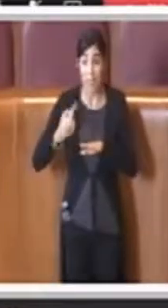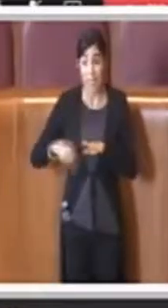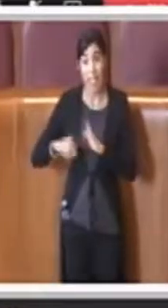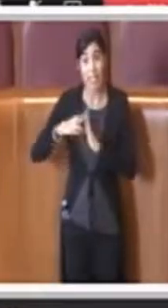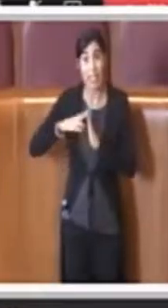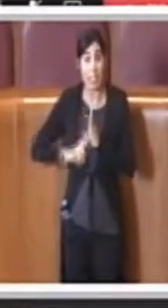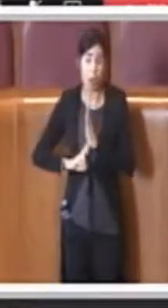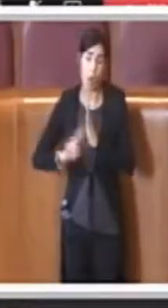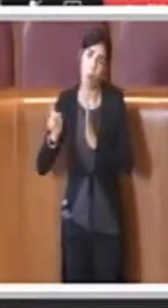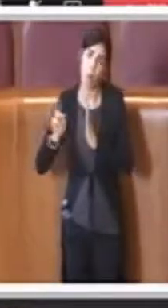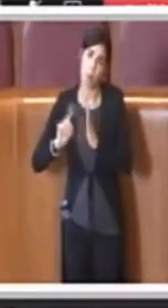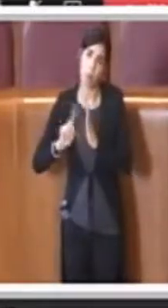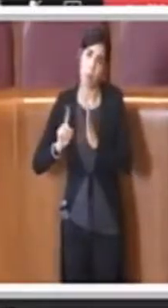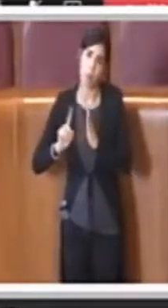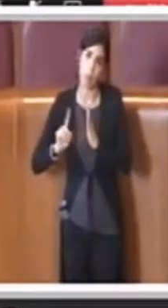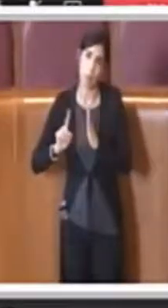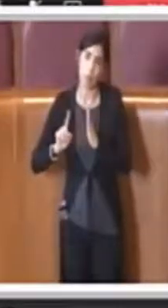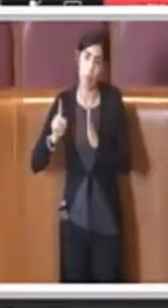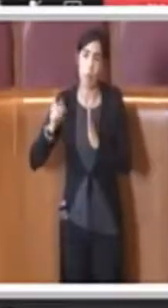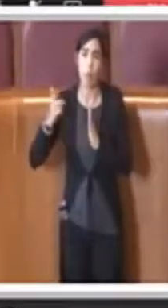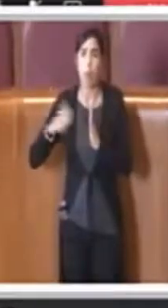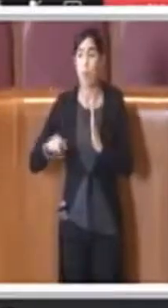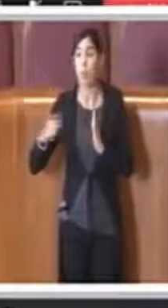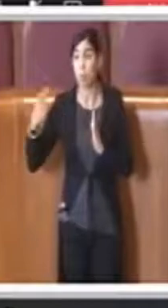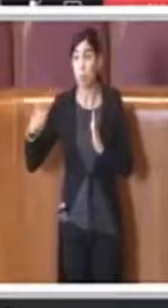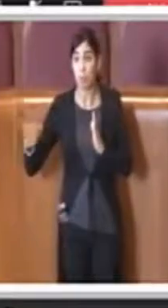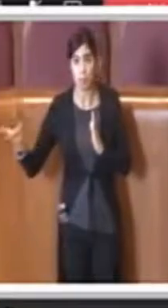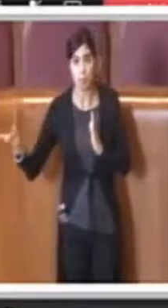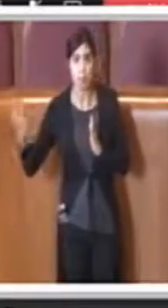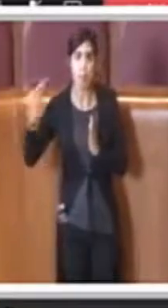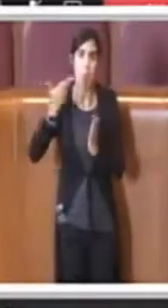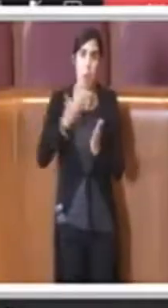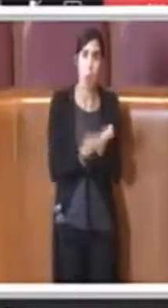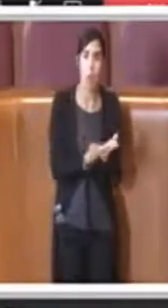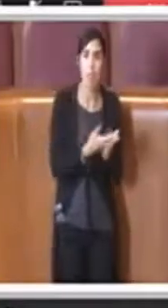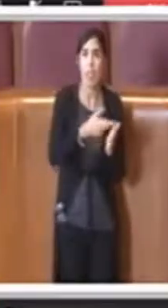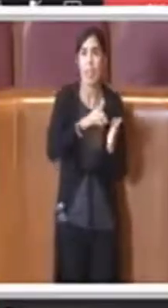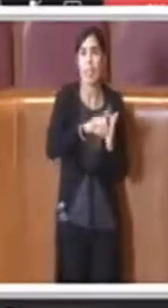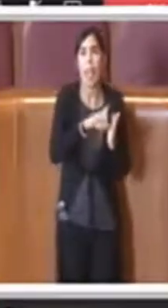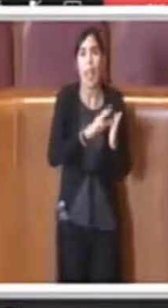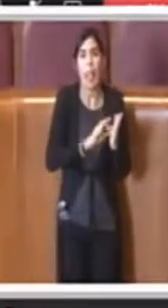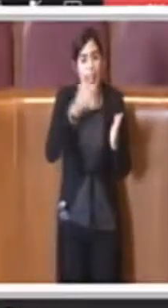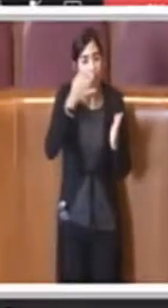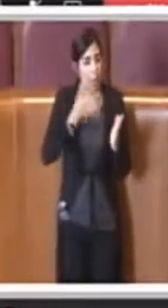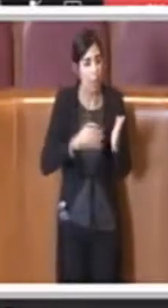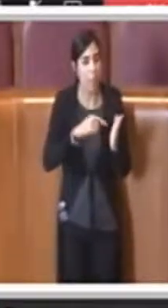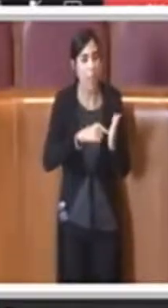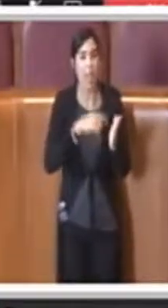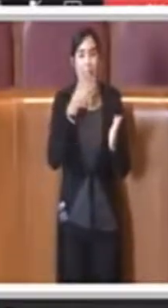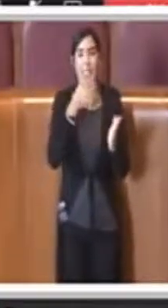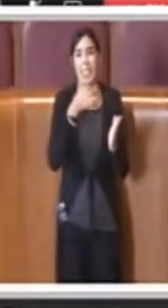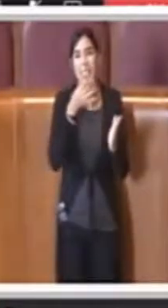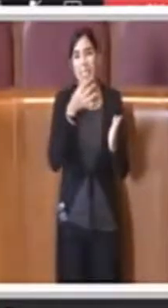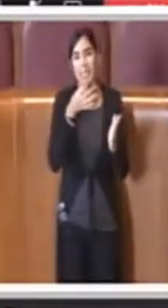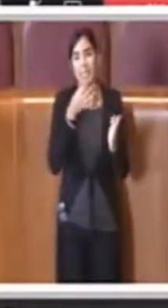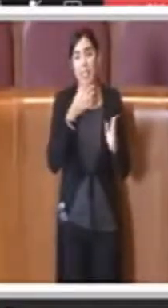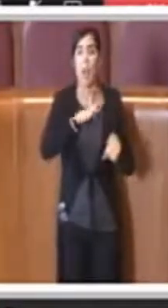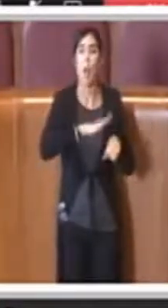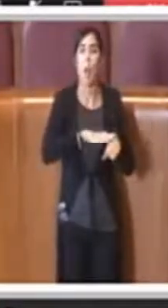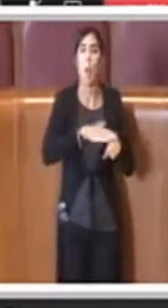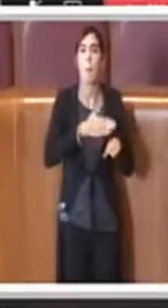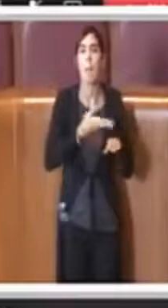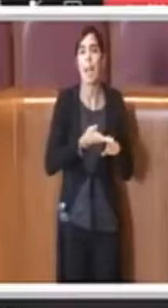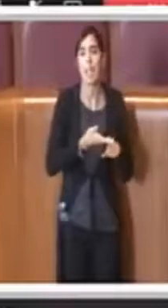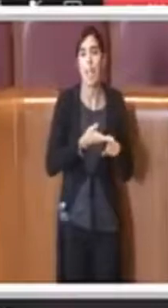ma bensì, essendo proprio le proposte di delibera, sono poi di competenza nella loro, come dire, disciplina di dettaglio